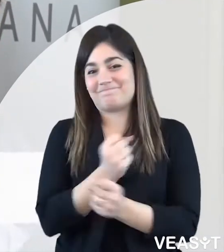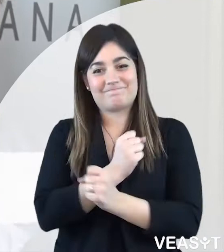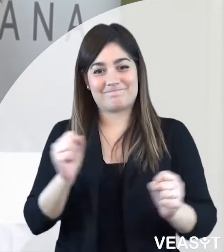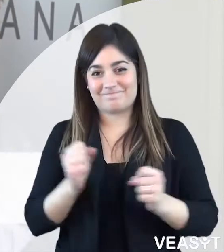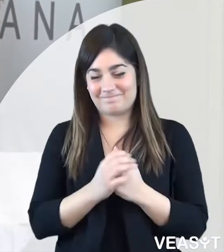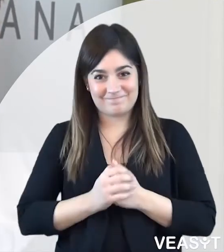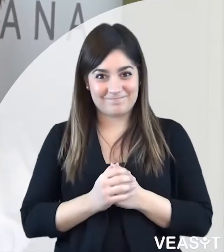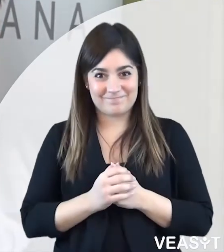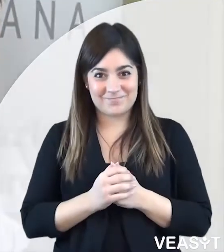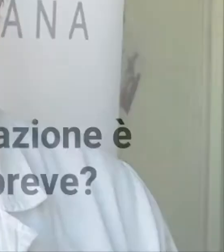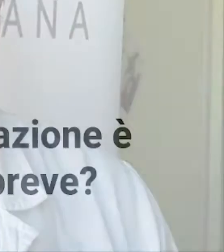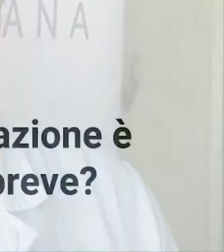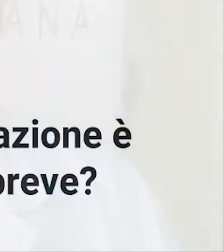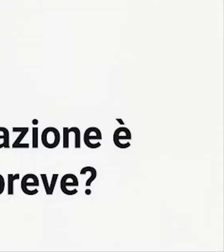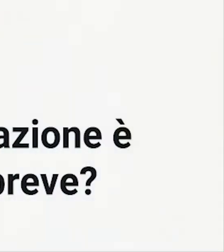alterazioni genetiche.